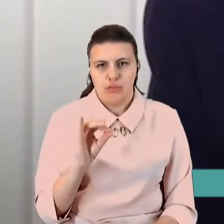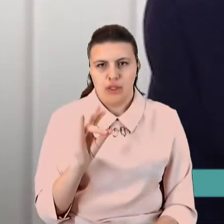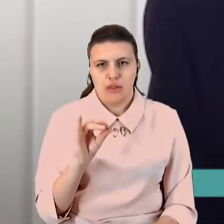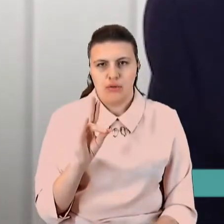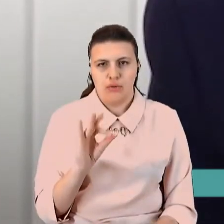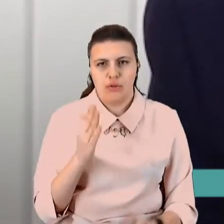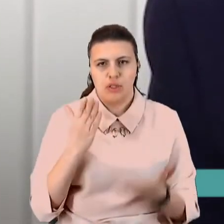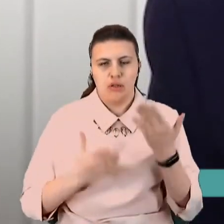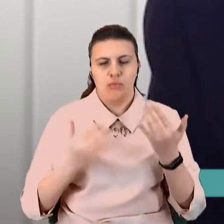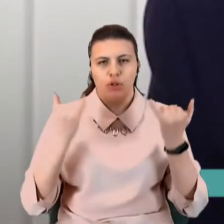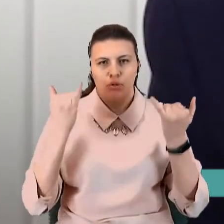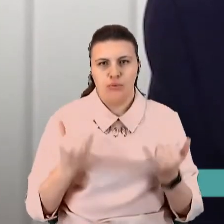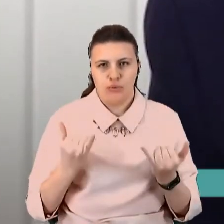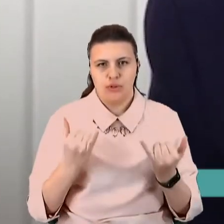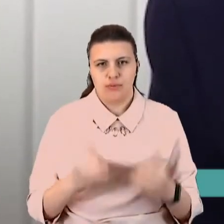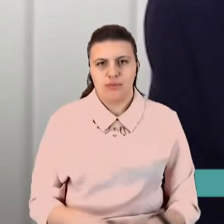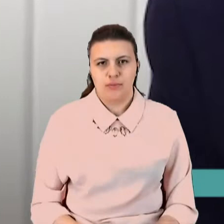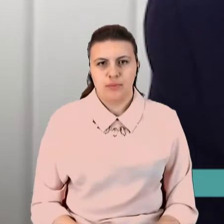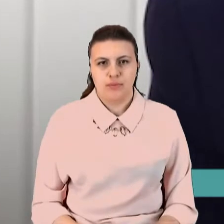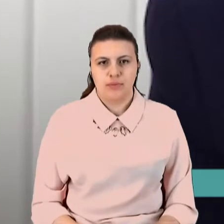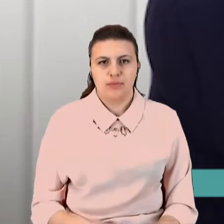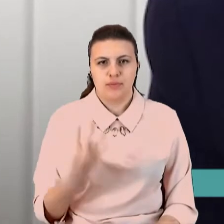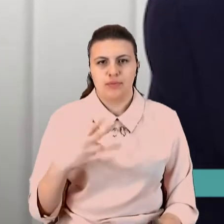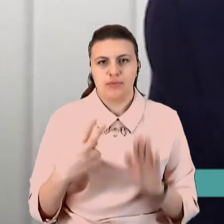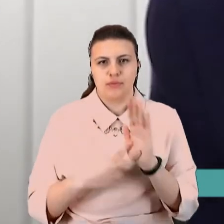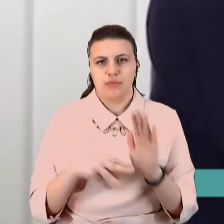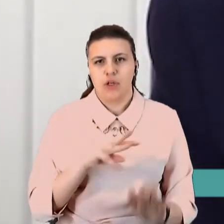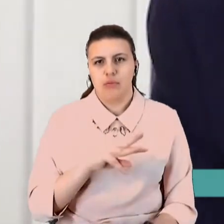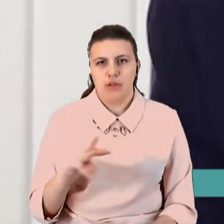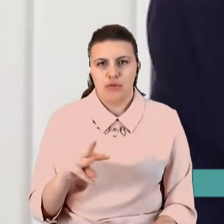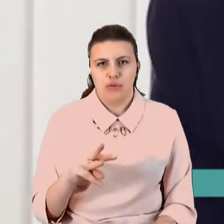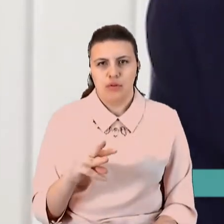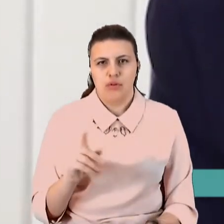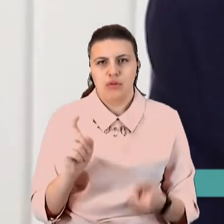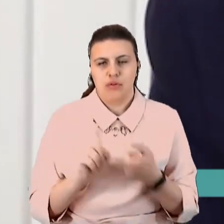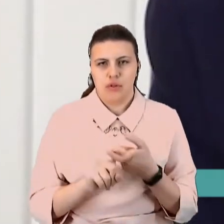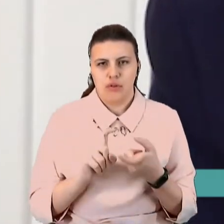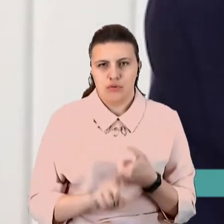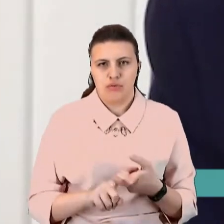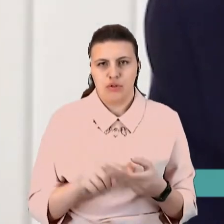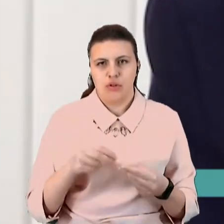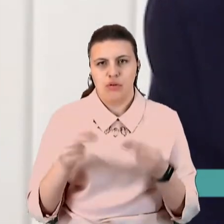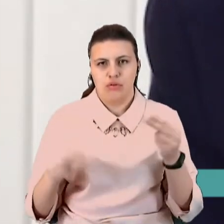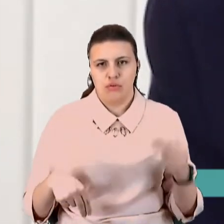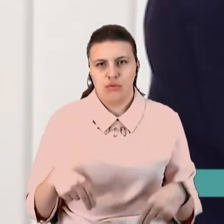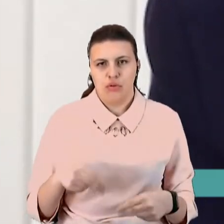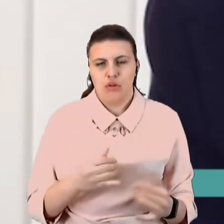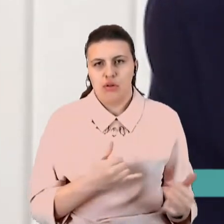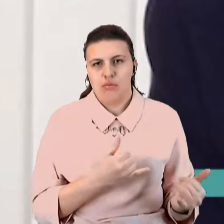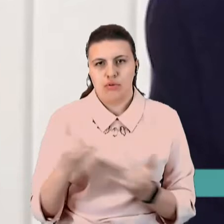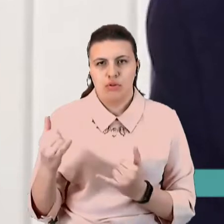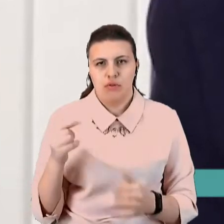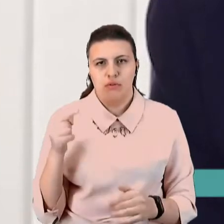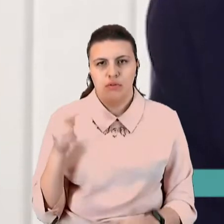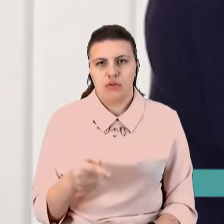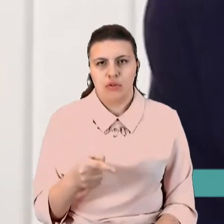на 47 мільйонів заключено контракт на поставку 1127